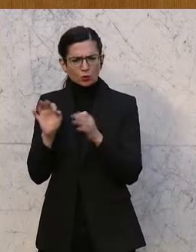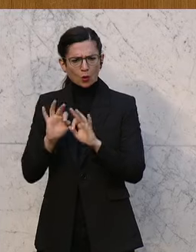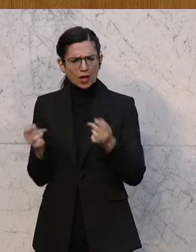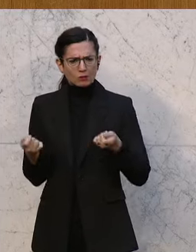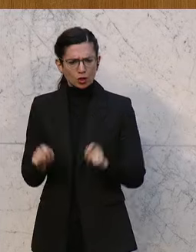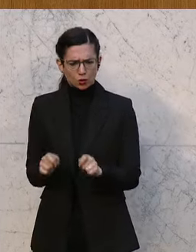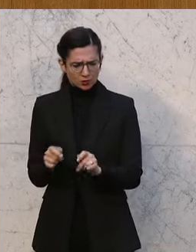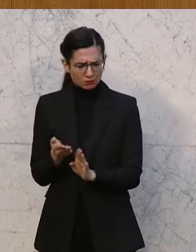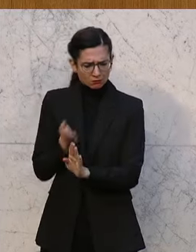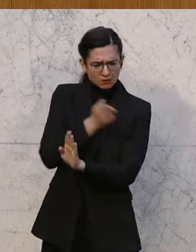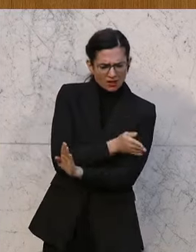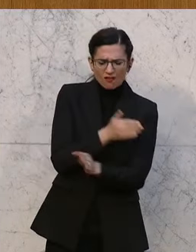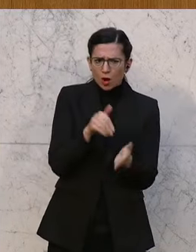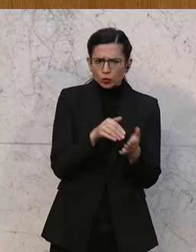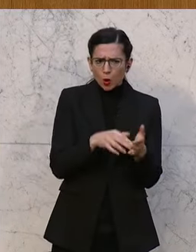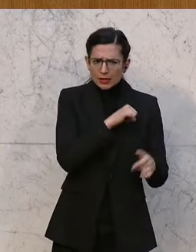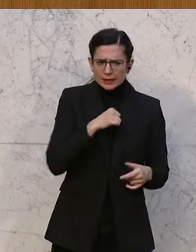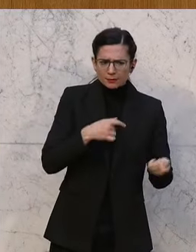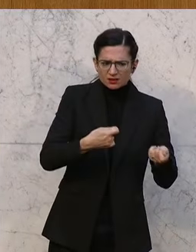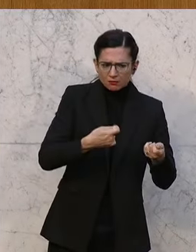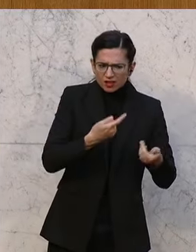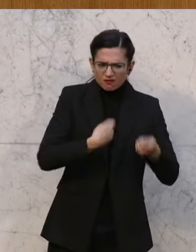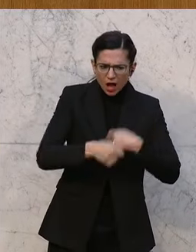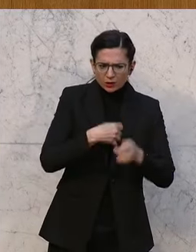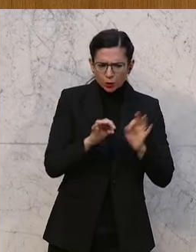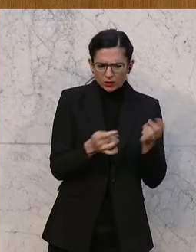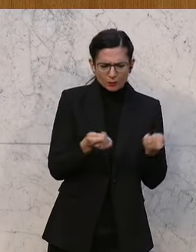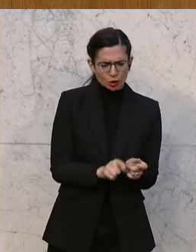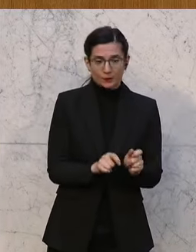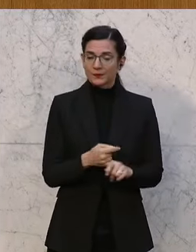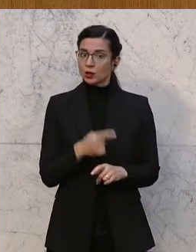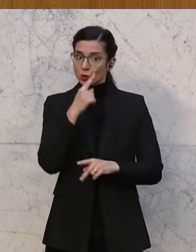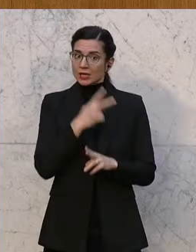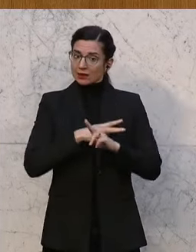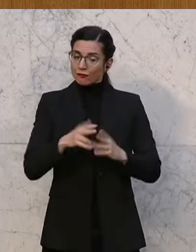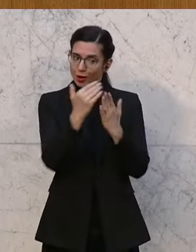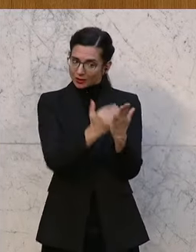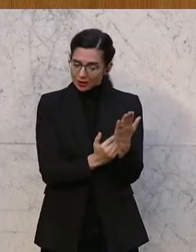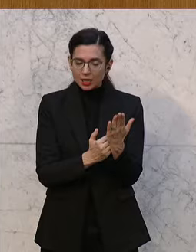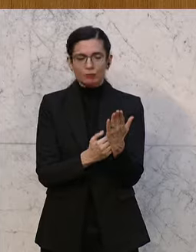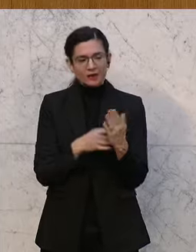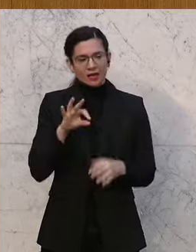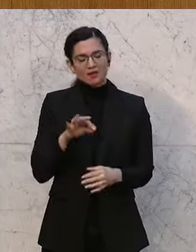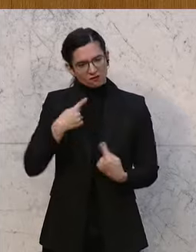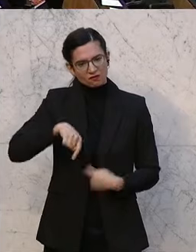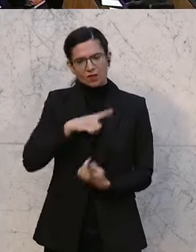man gerade noch selbst vielleicht beschlossen verhandelt hat oder wie auch immer. Also eine sinnvolle Regelung. Wir sind dafür.